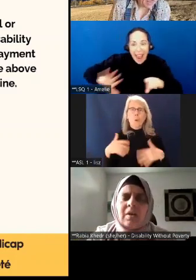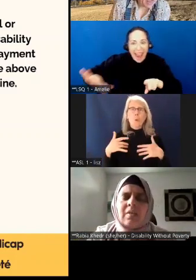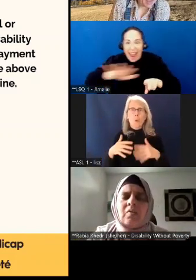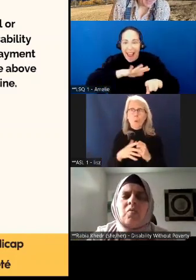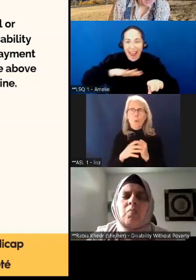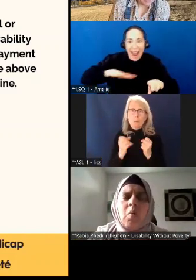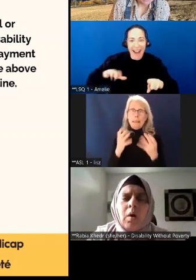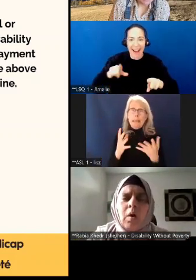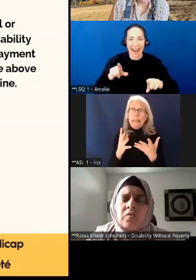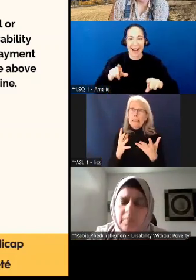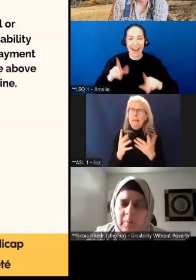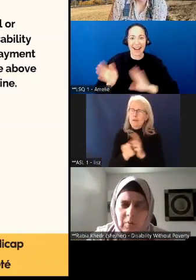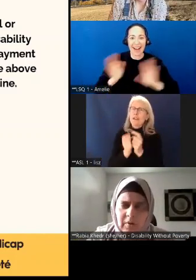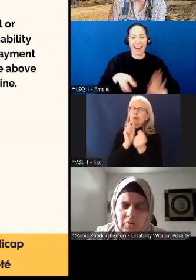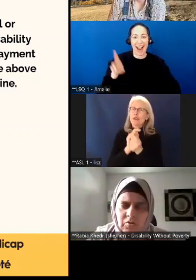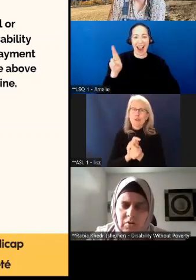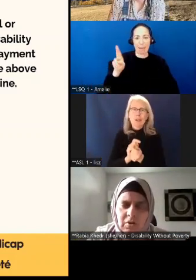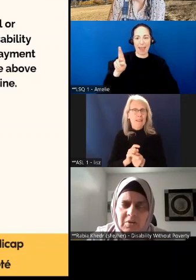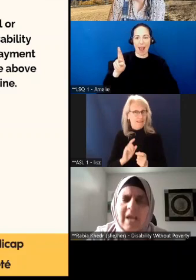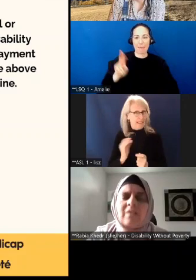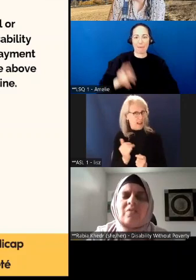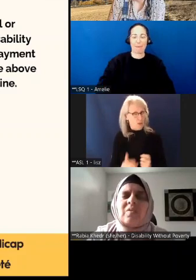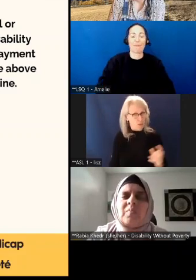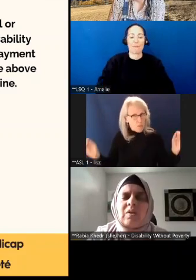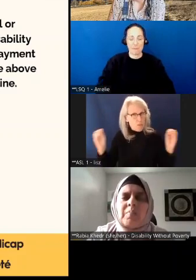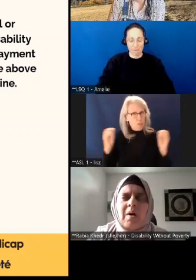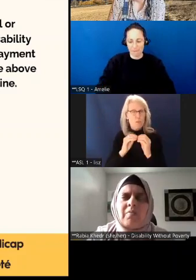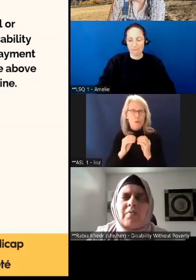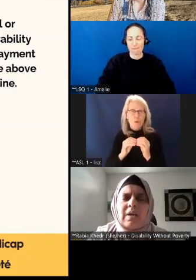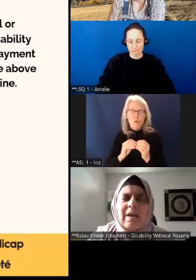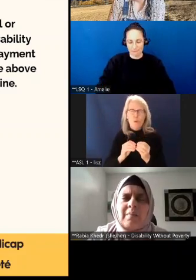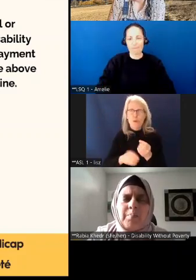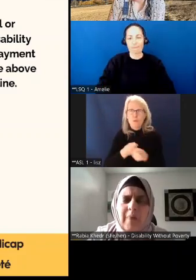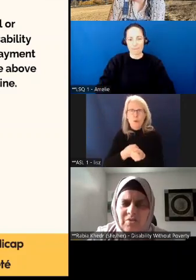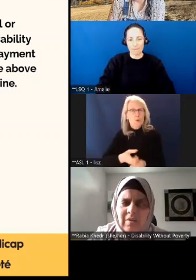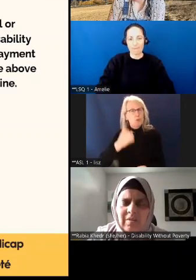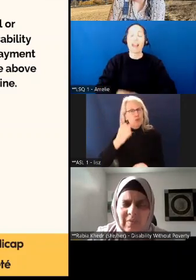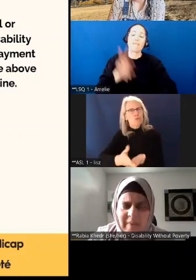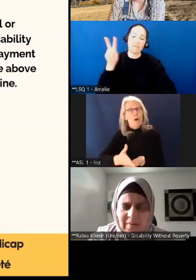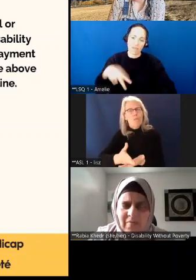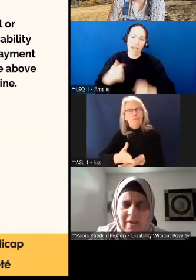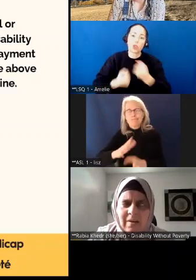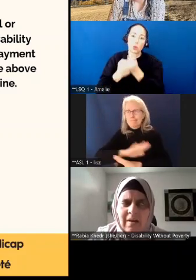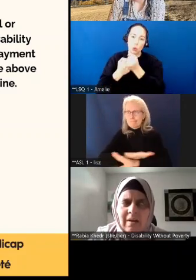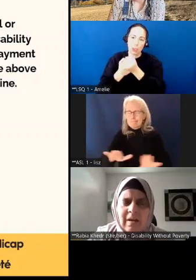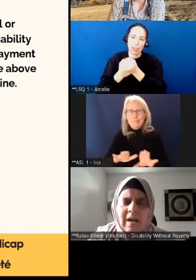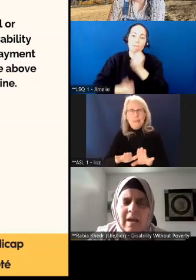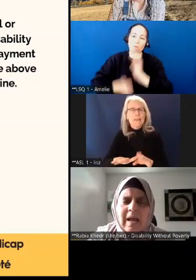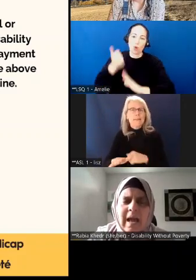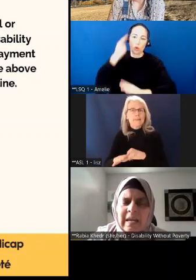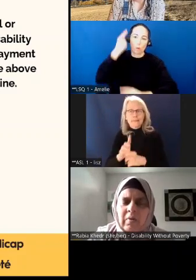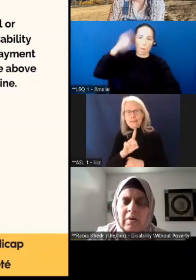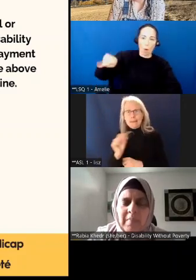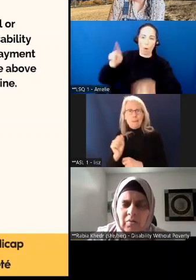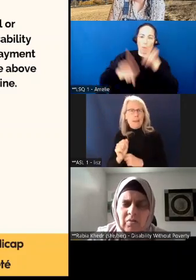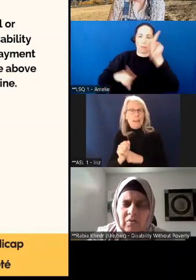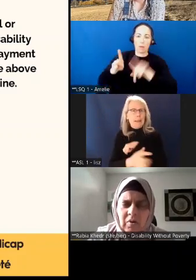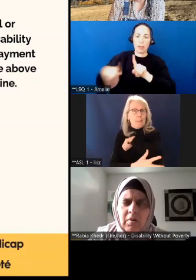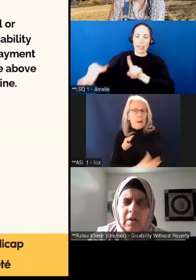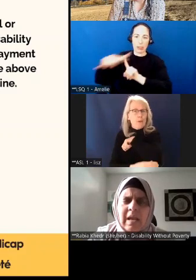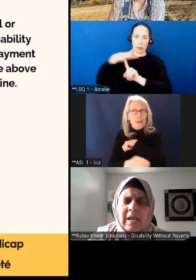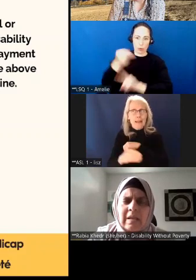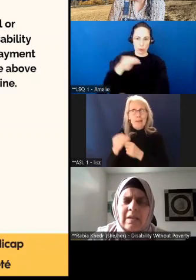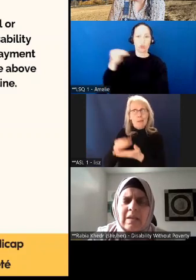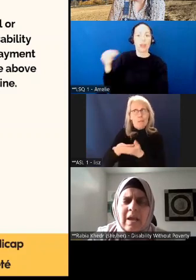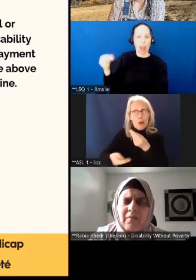alors, en fait, il y a plus de soutien pour les personnes vivant en situation de handicap